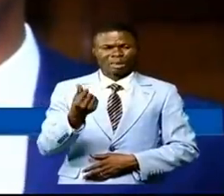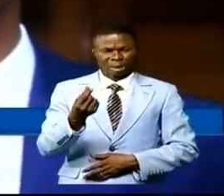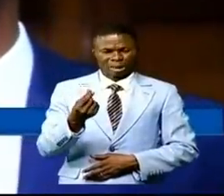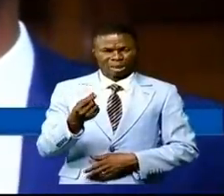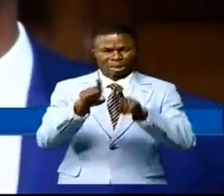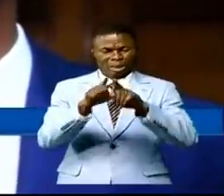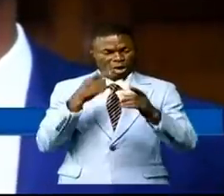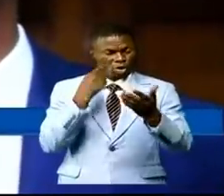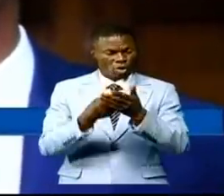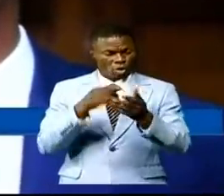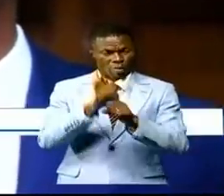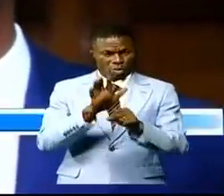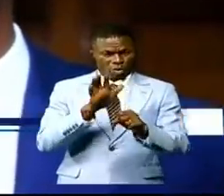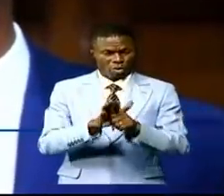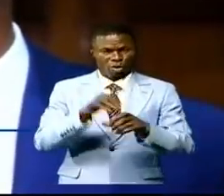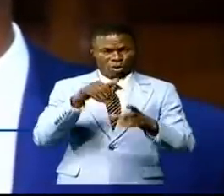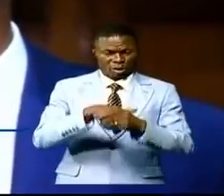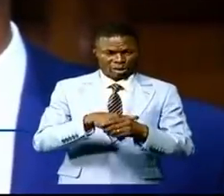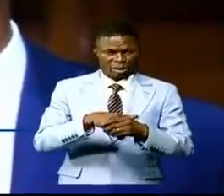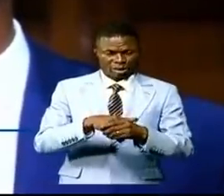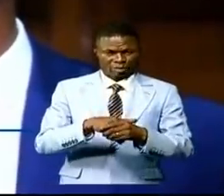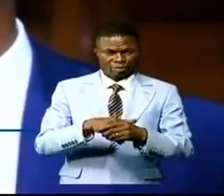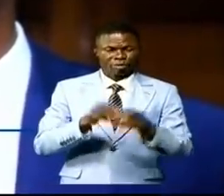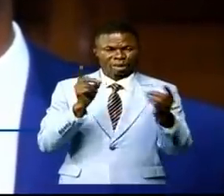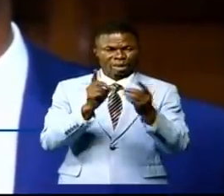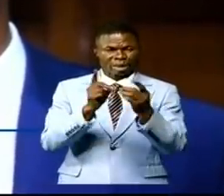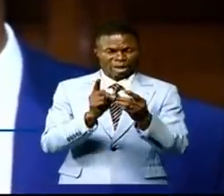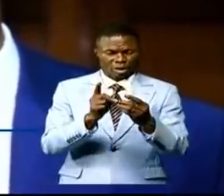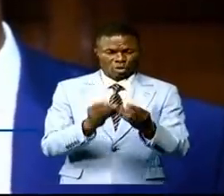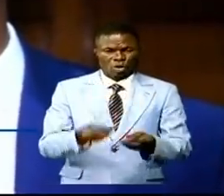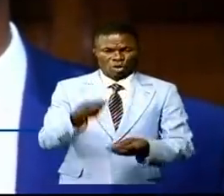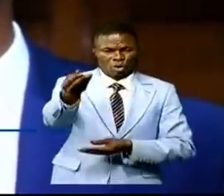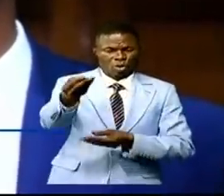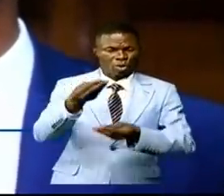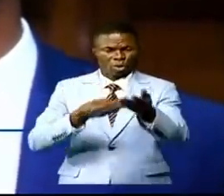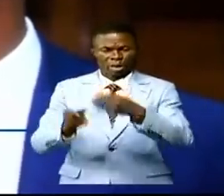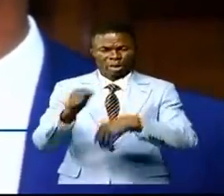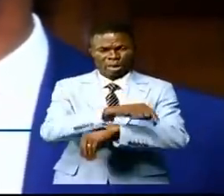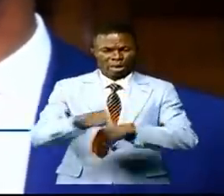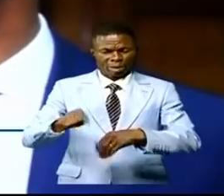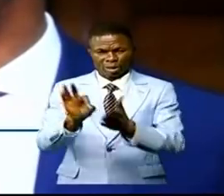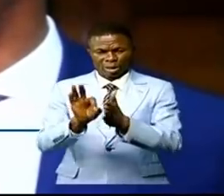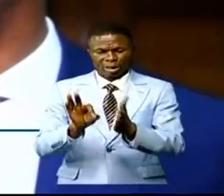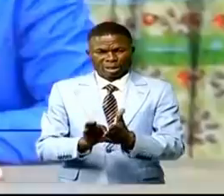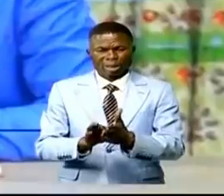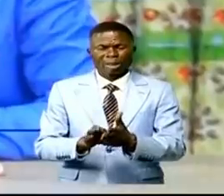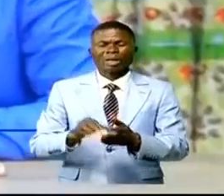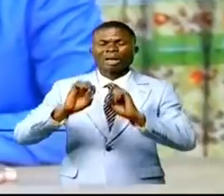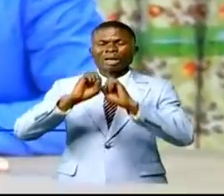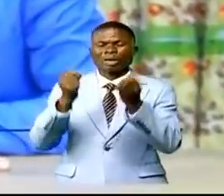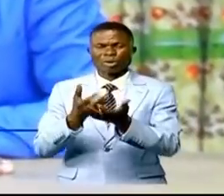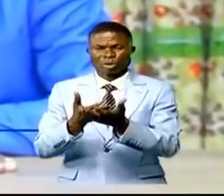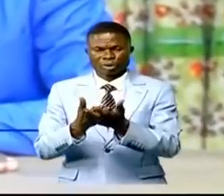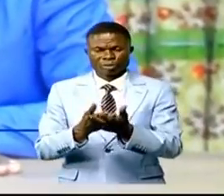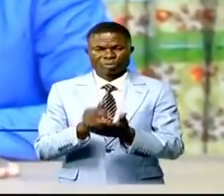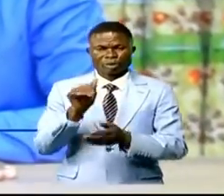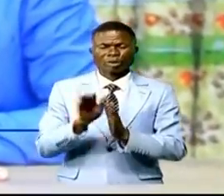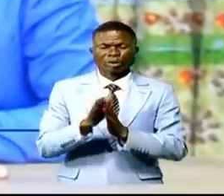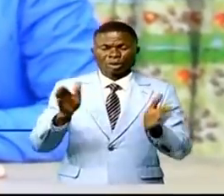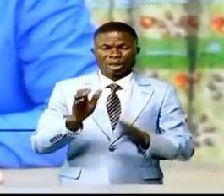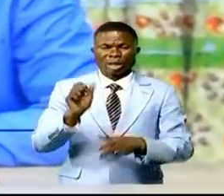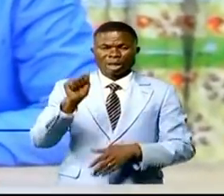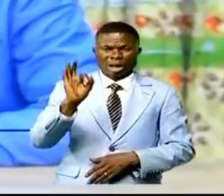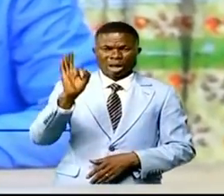constate souvent dans les contacts immédiats entre l'administration fiscale et la société. Le secrétaire général de la FEC,